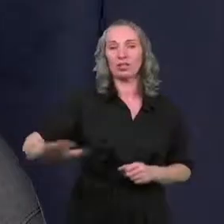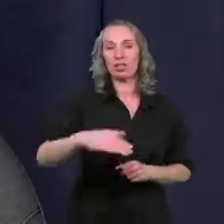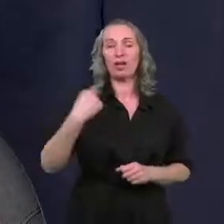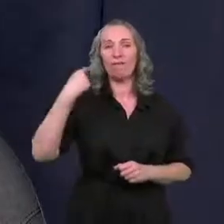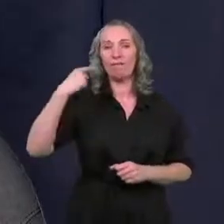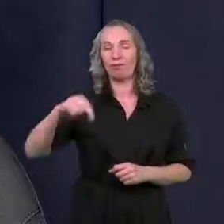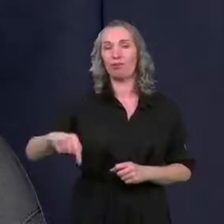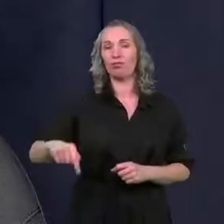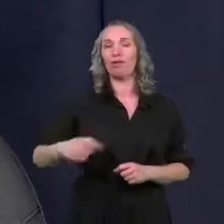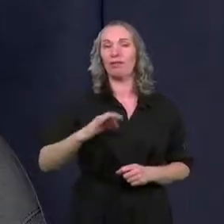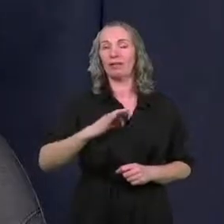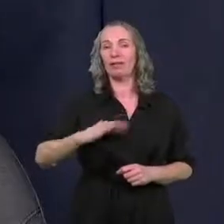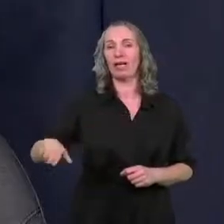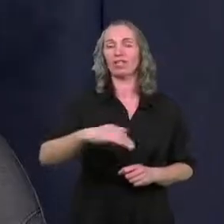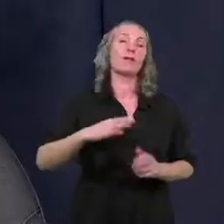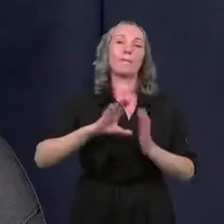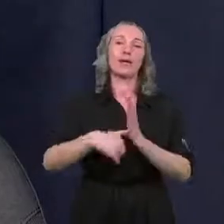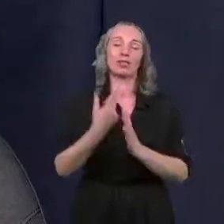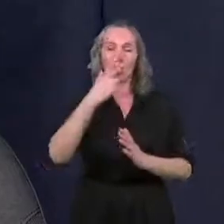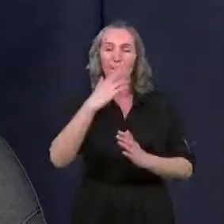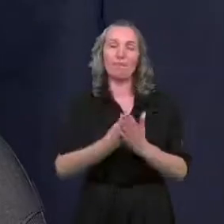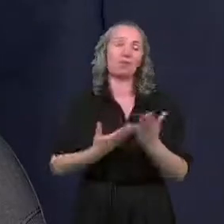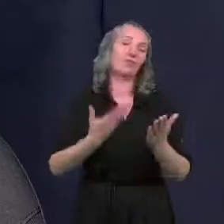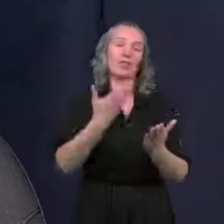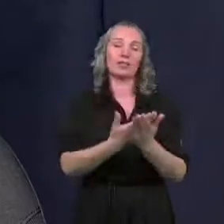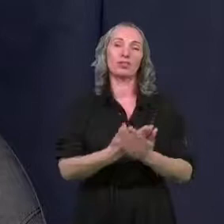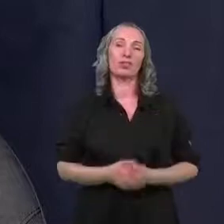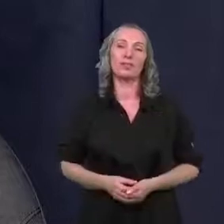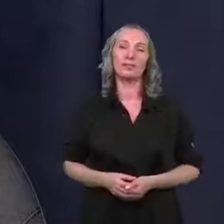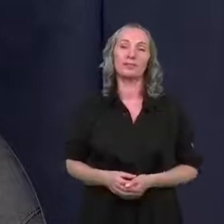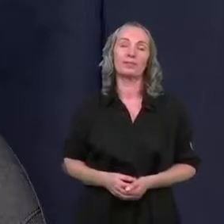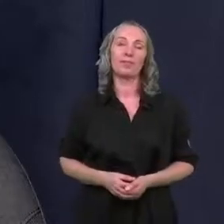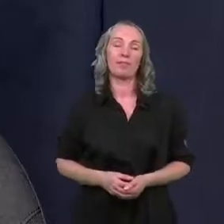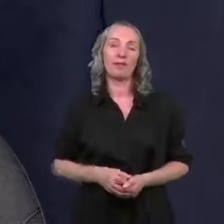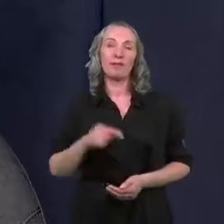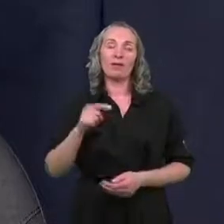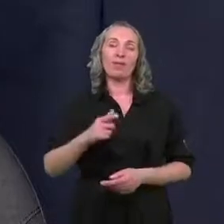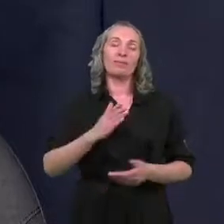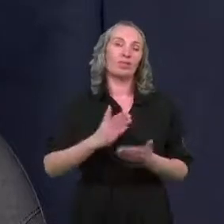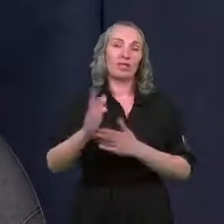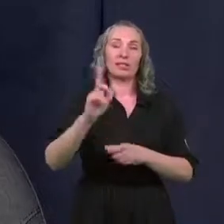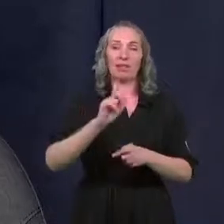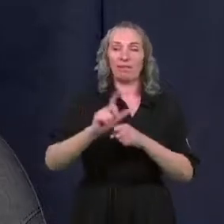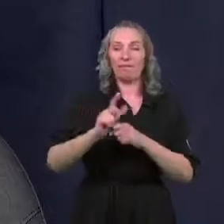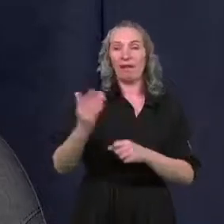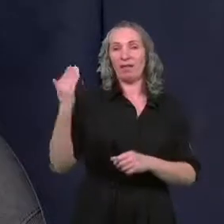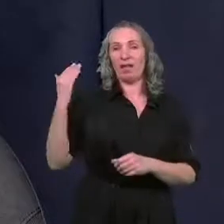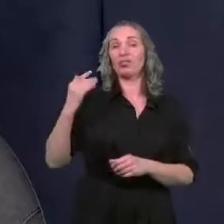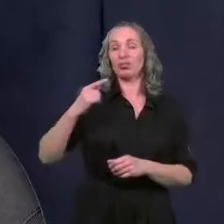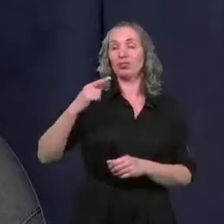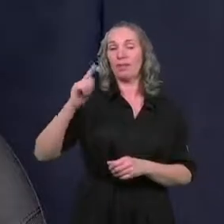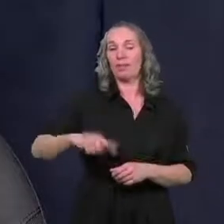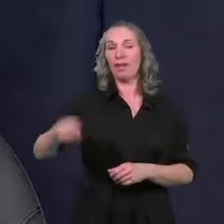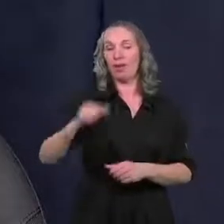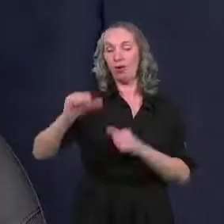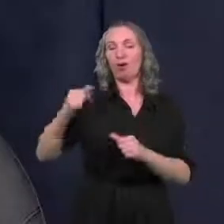naszego miasta. Poświadczenie tego faktu przez 12 ostatnich miesiącach.